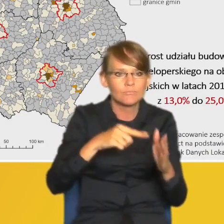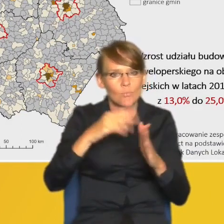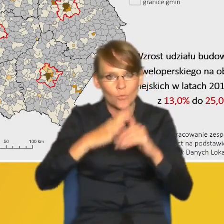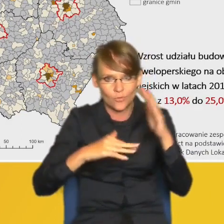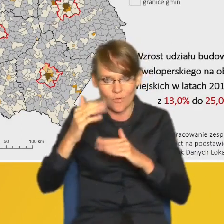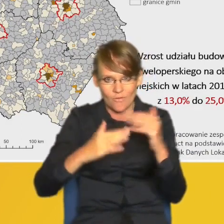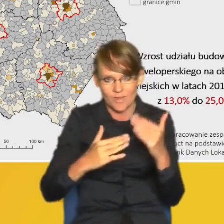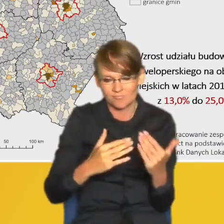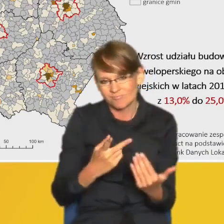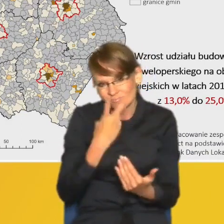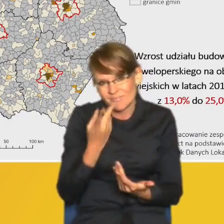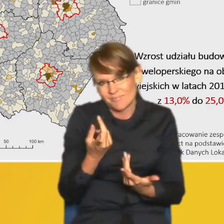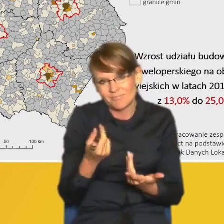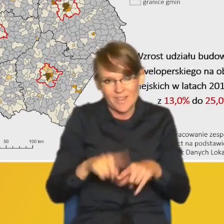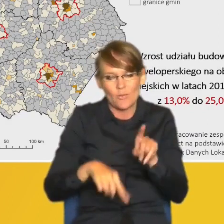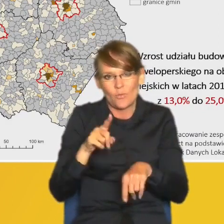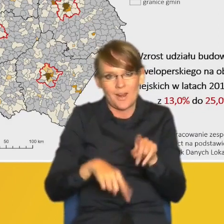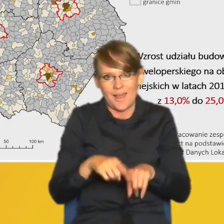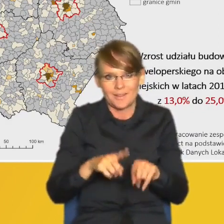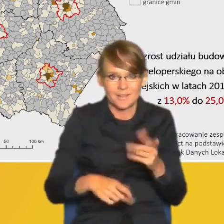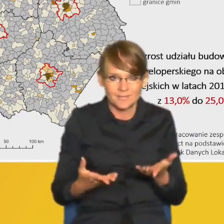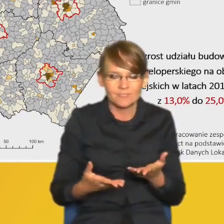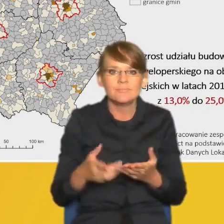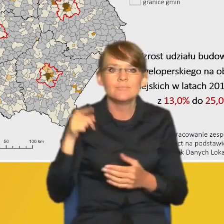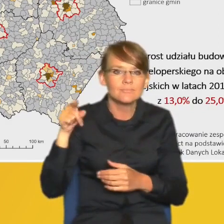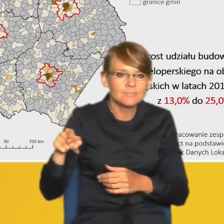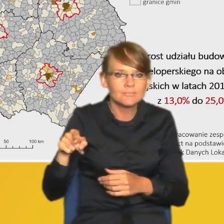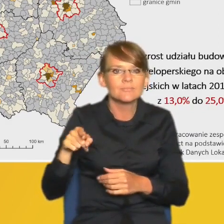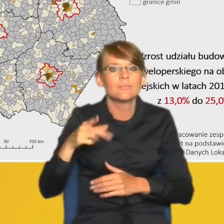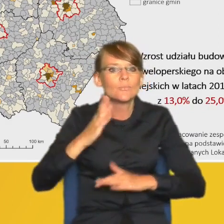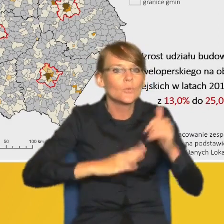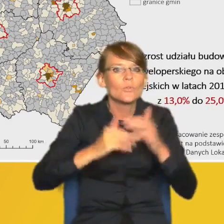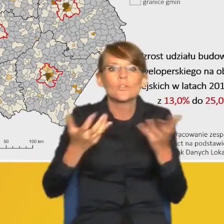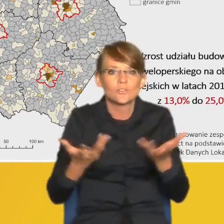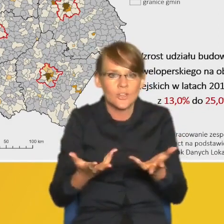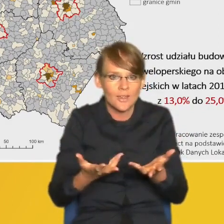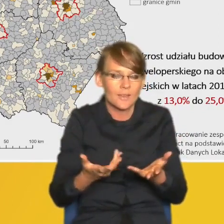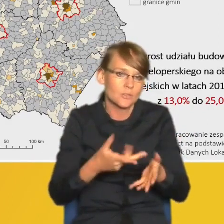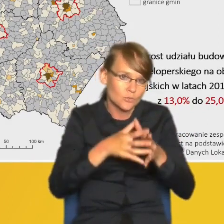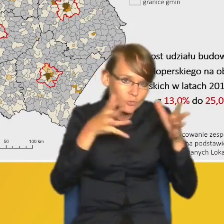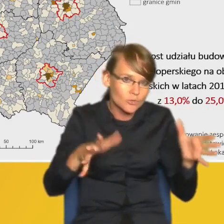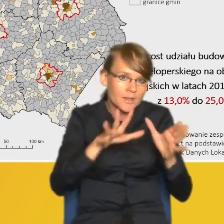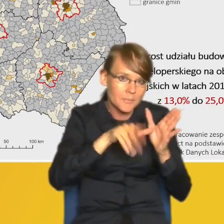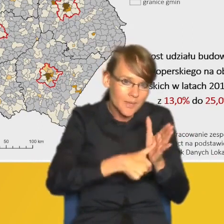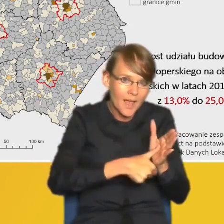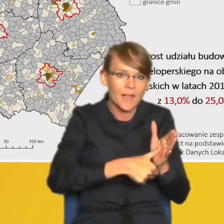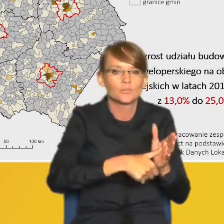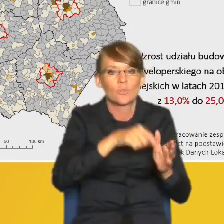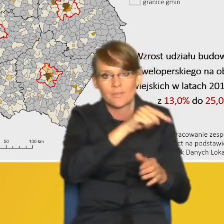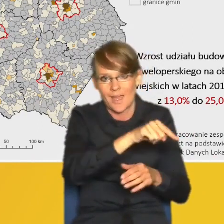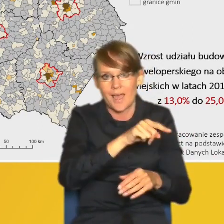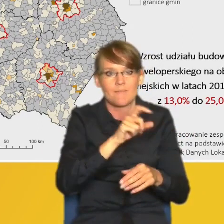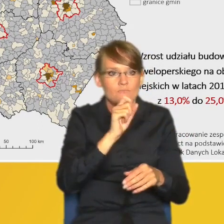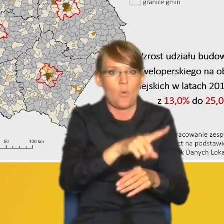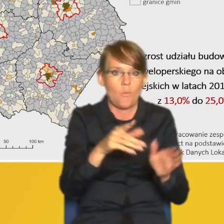przede wszystkim realizowane są tam, gdzie jest zapotrzebowanie w dużych miastach, metropoliach. Ale warto